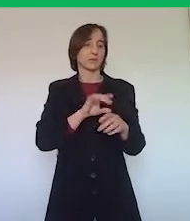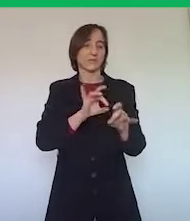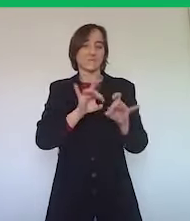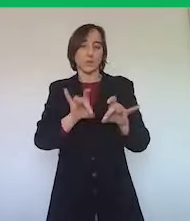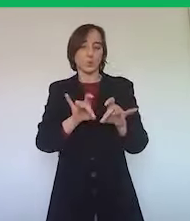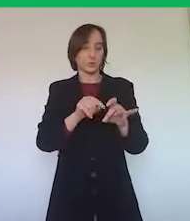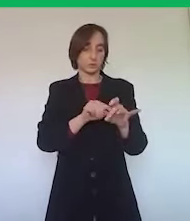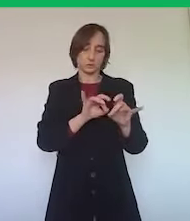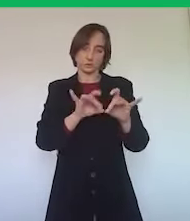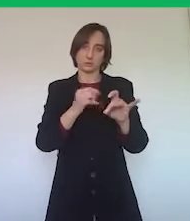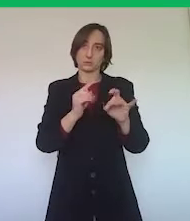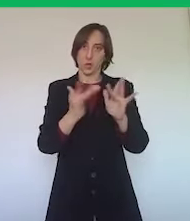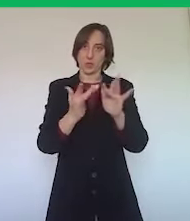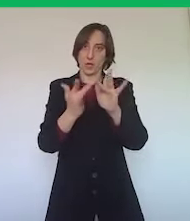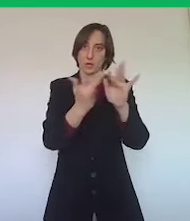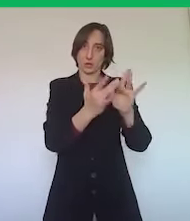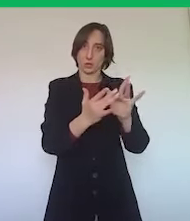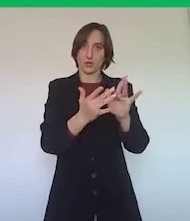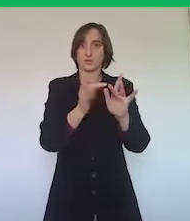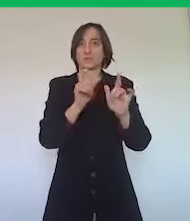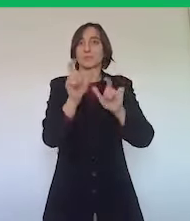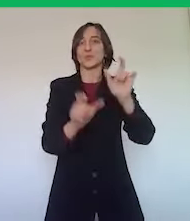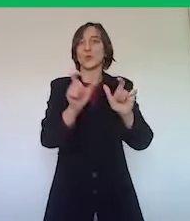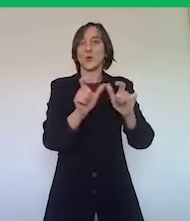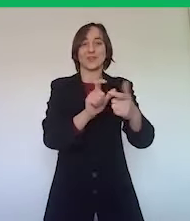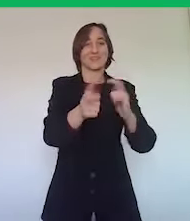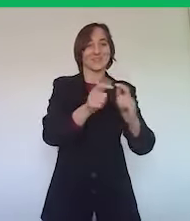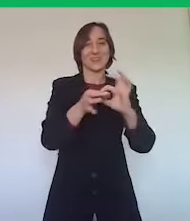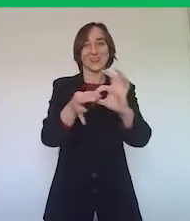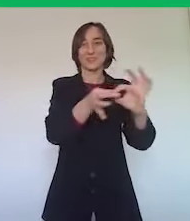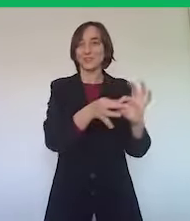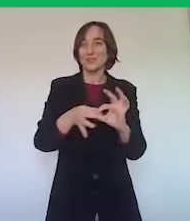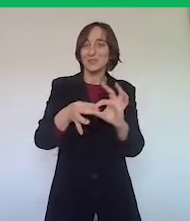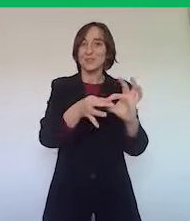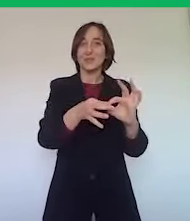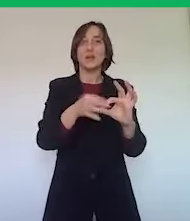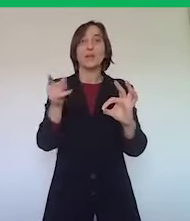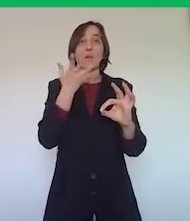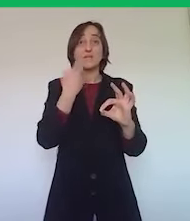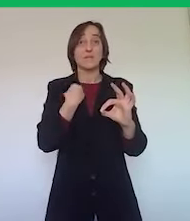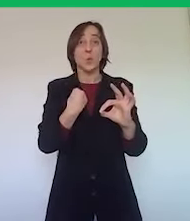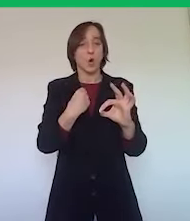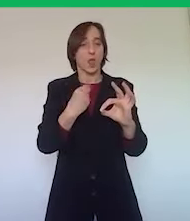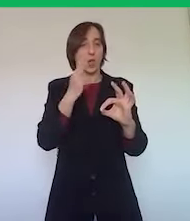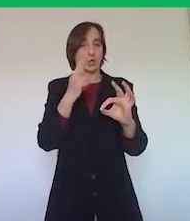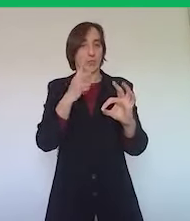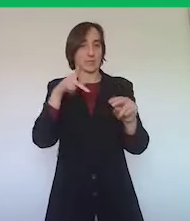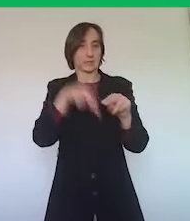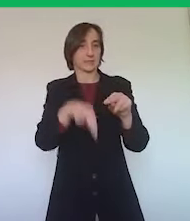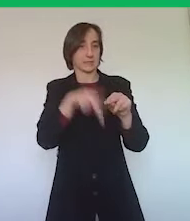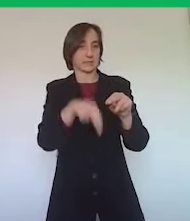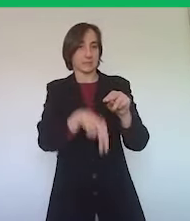il contatto fra le persone, con le relazioni fra le persone e per provare ad arginarlo, ad arrestarlo,